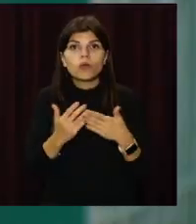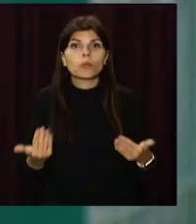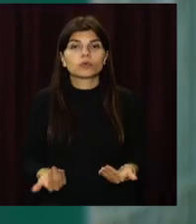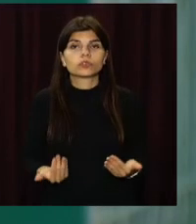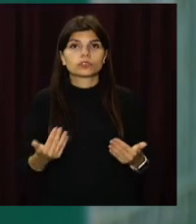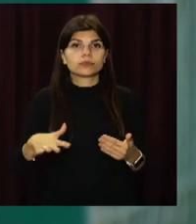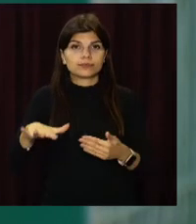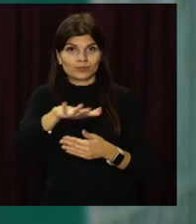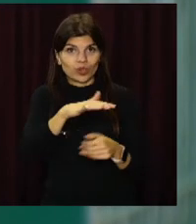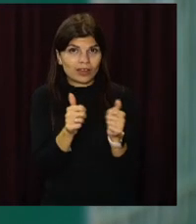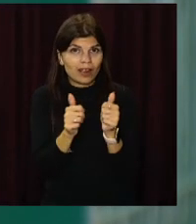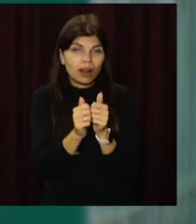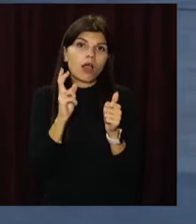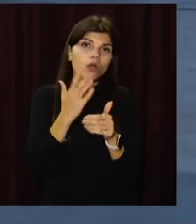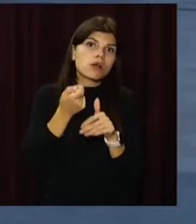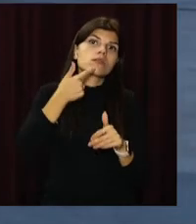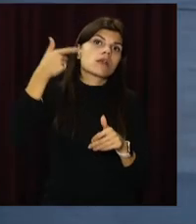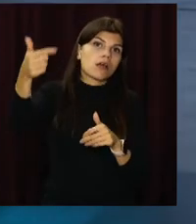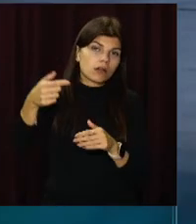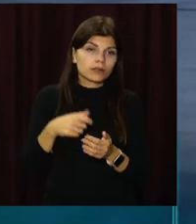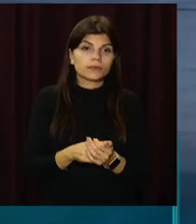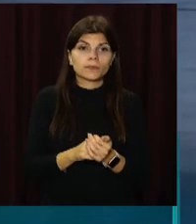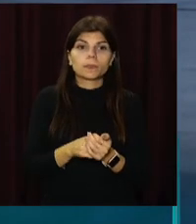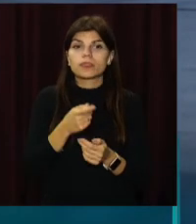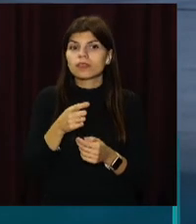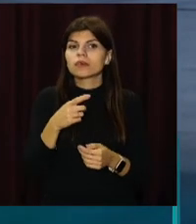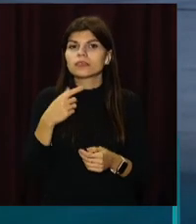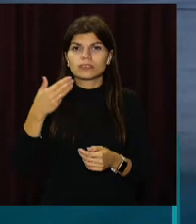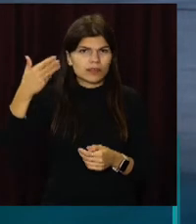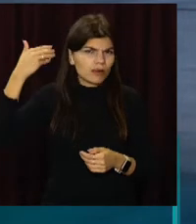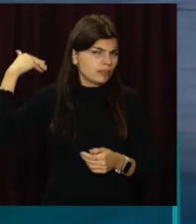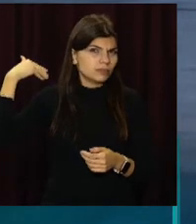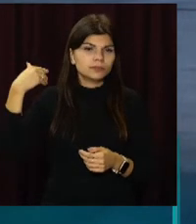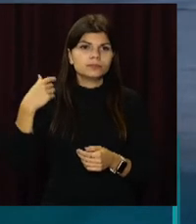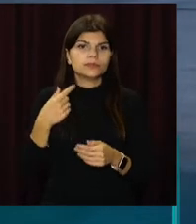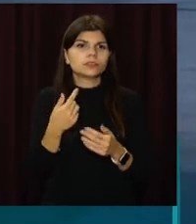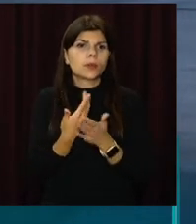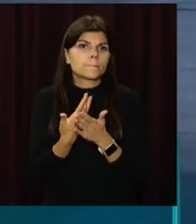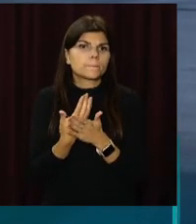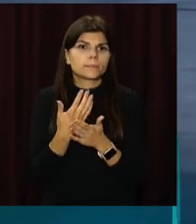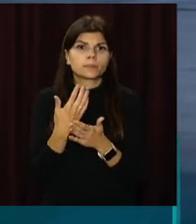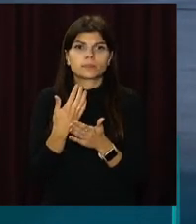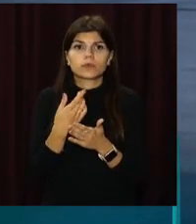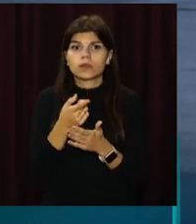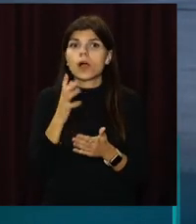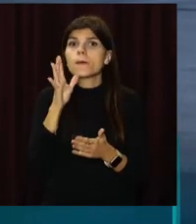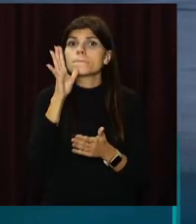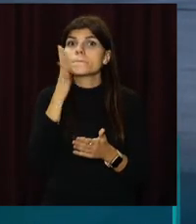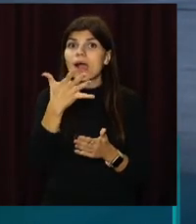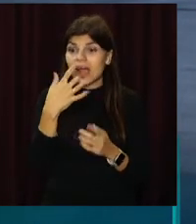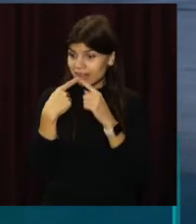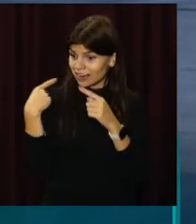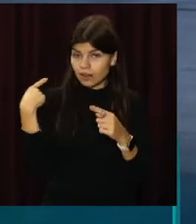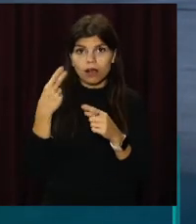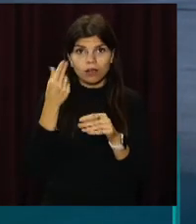мешкає в навколишніх населених пунктах. За ці роки, за часи децентралізації, це напротяг з останніх п'яти років, виділені колосальні